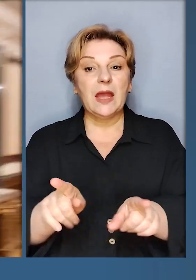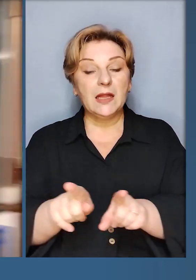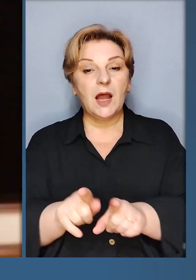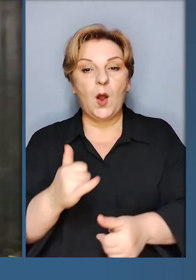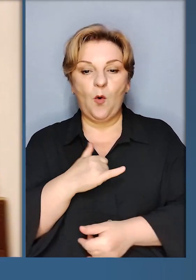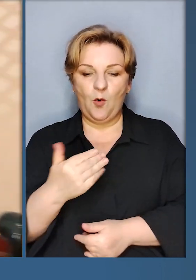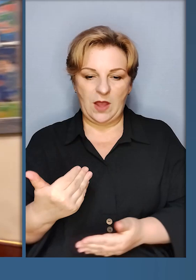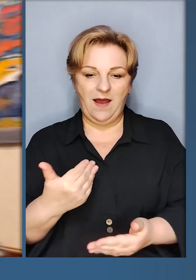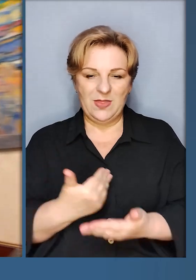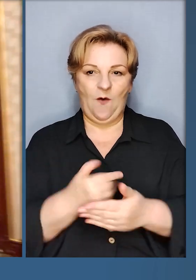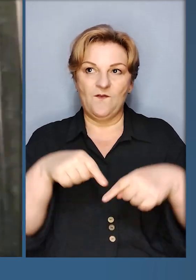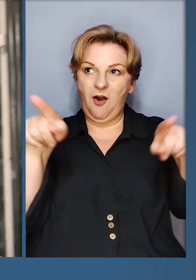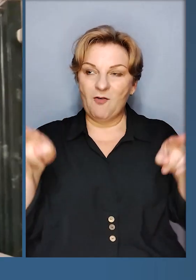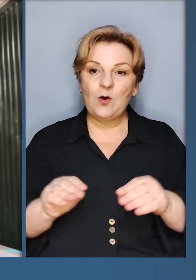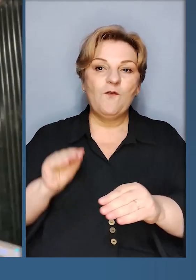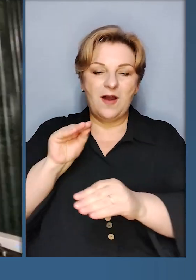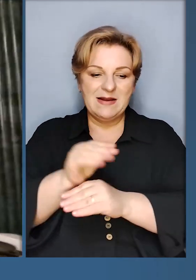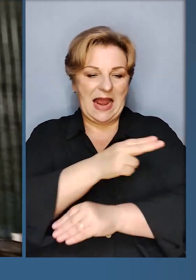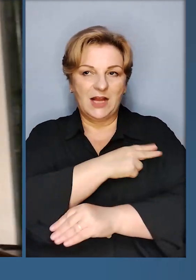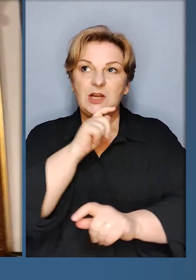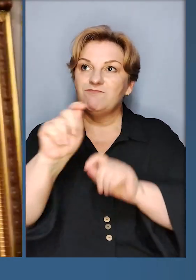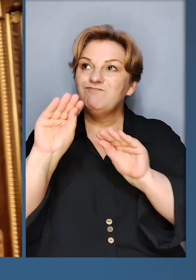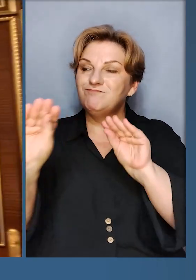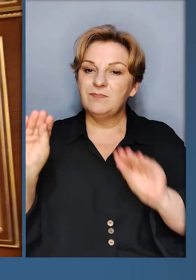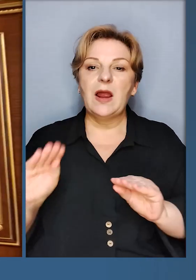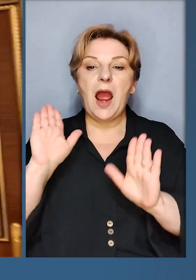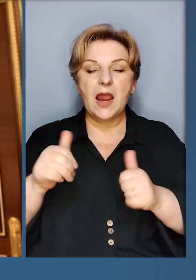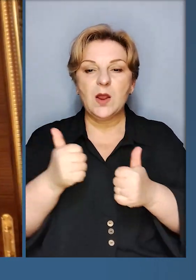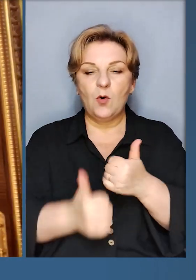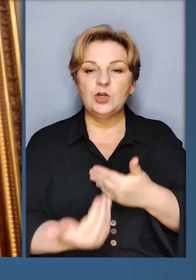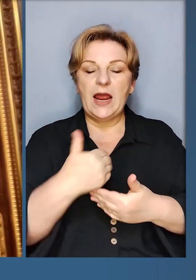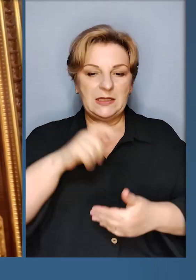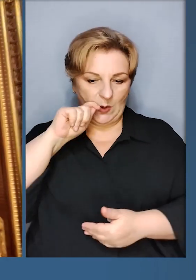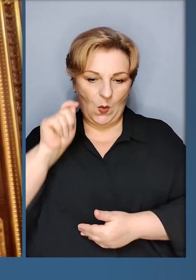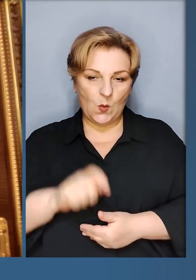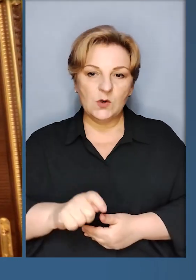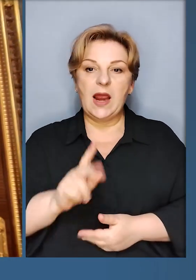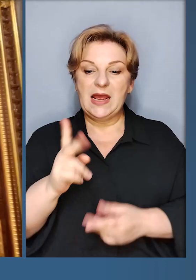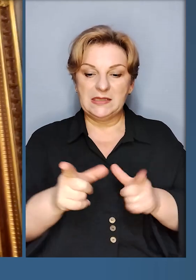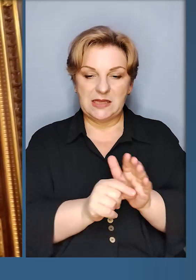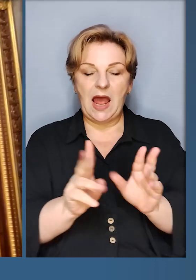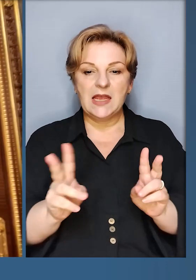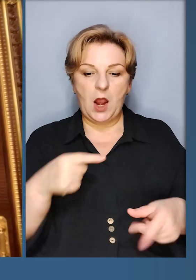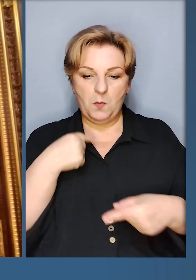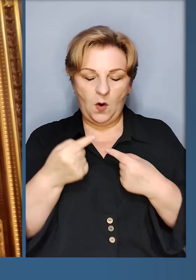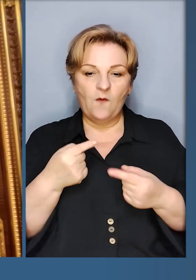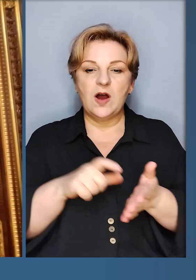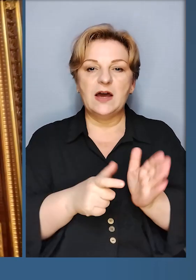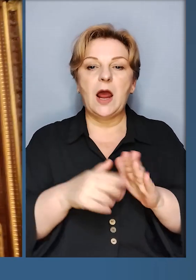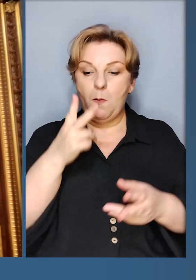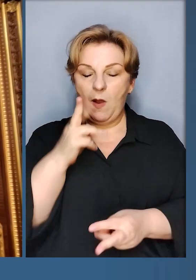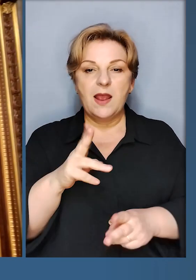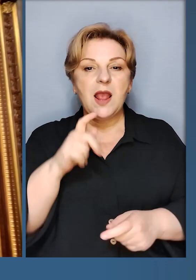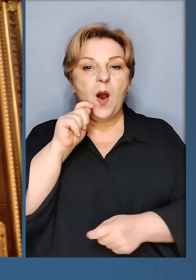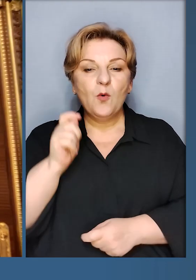Ось така у нас нова дошка для шевронів. Хай кожен єсть України, з якими я говорю в кабінеті. Бачите,